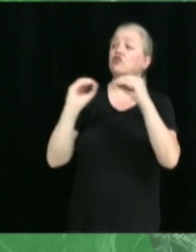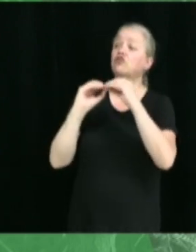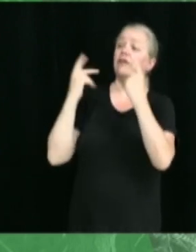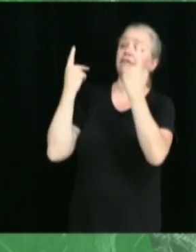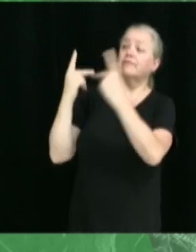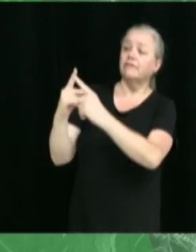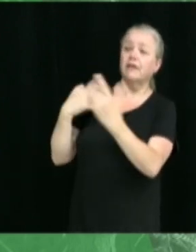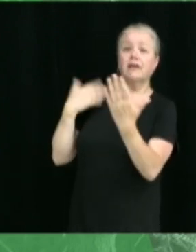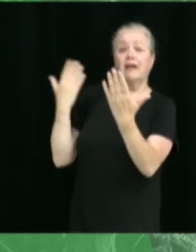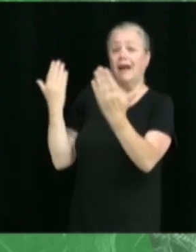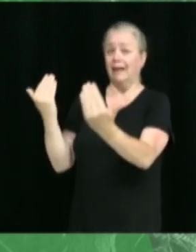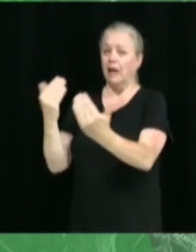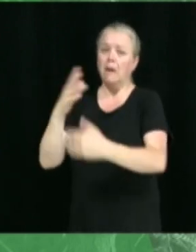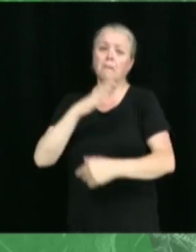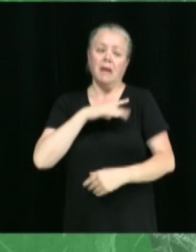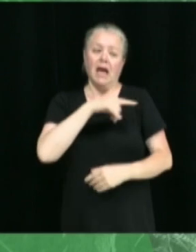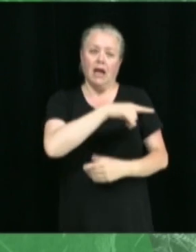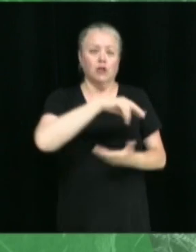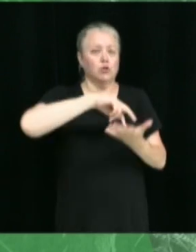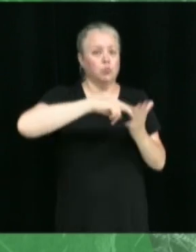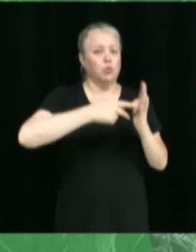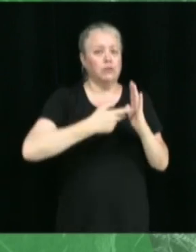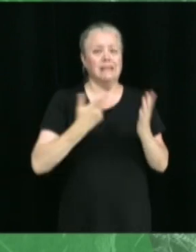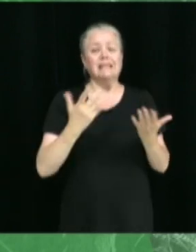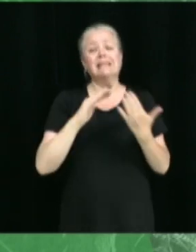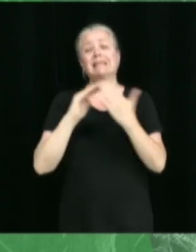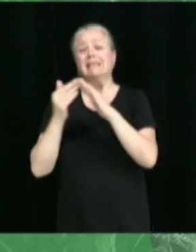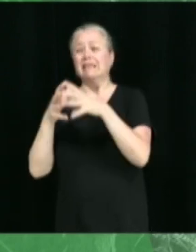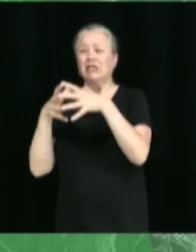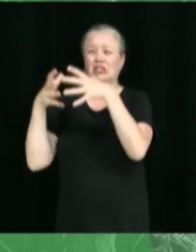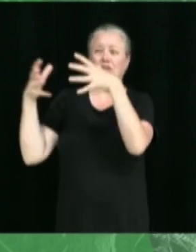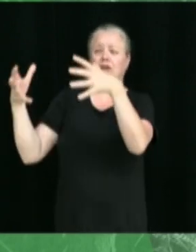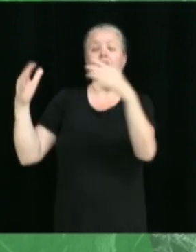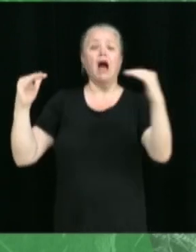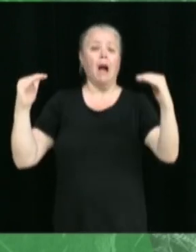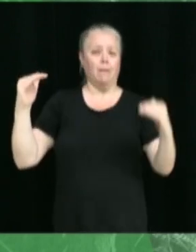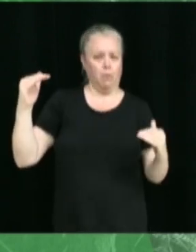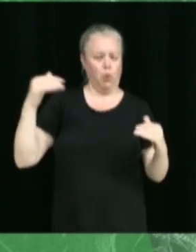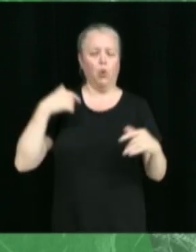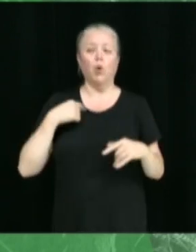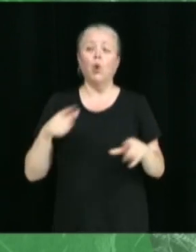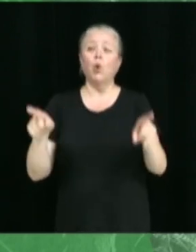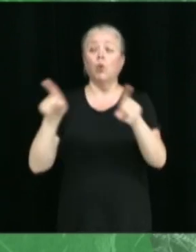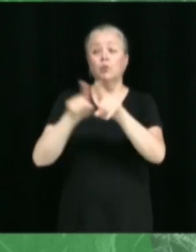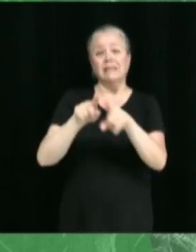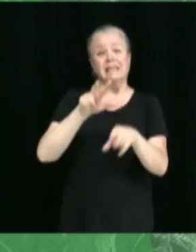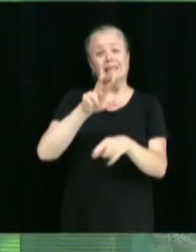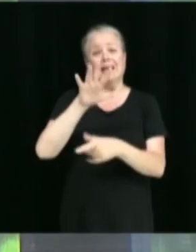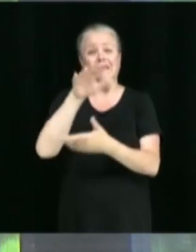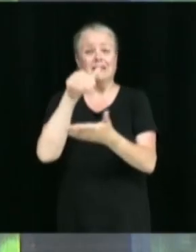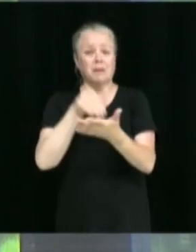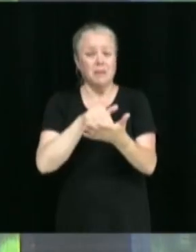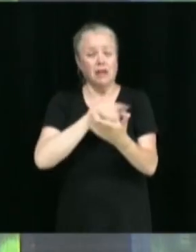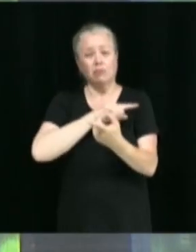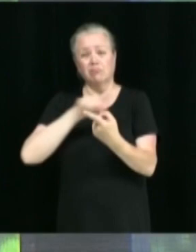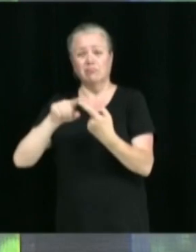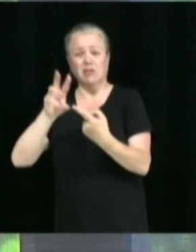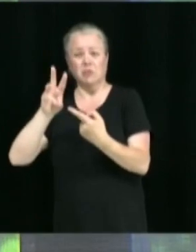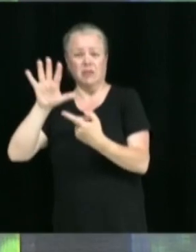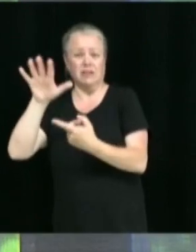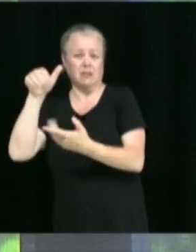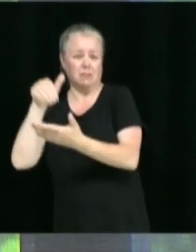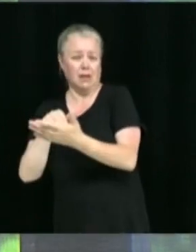tendance se maintient, on se trouve en dessous des cités régionales, de même que les municipalités de 35 000 à 65 000.